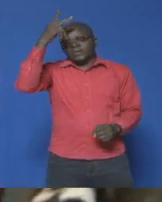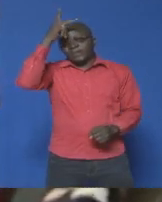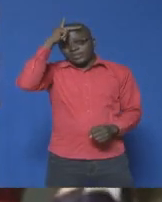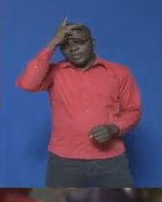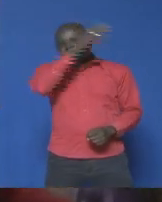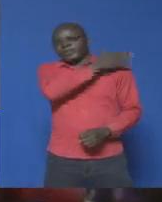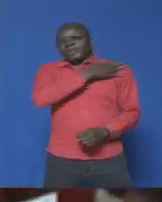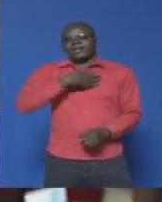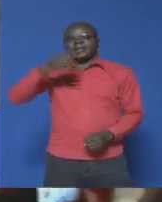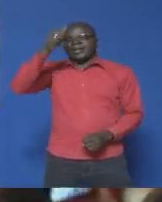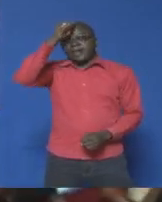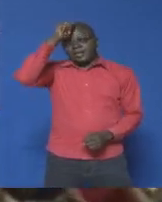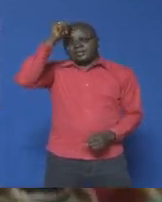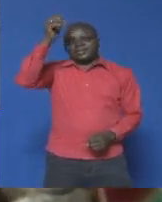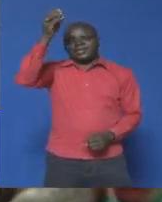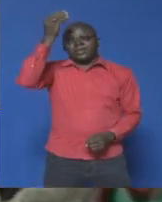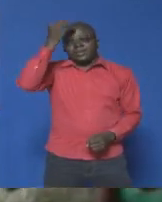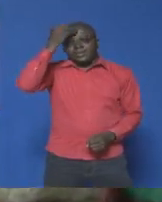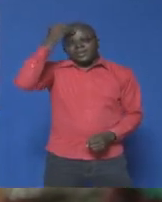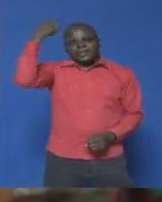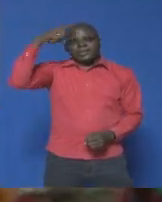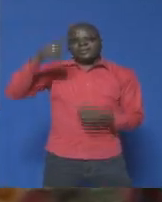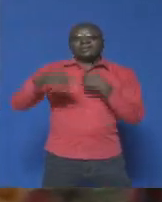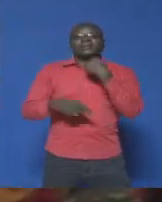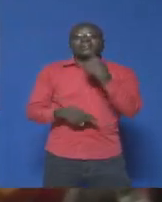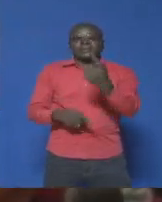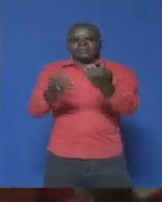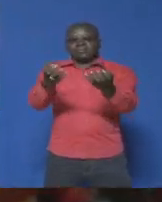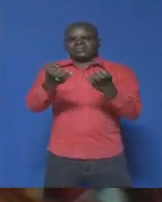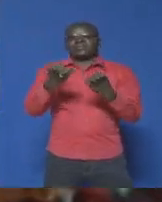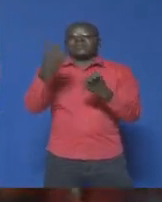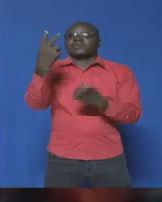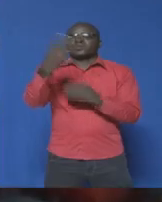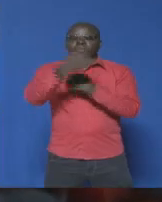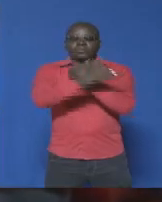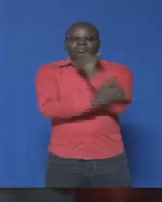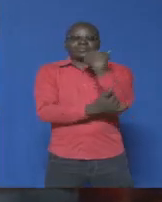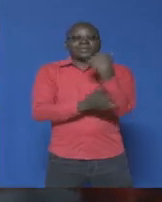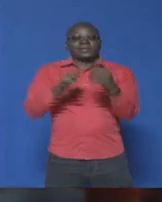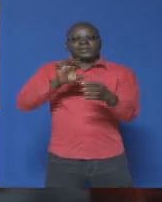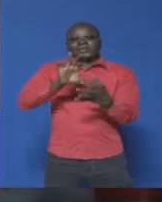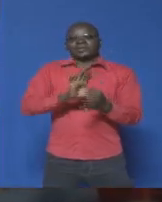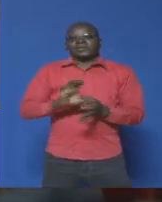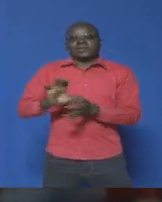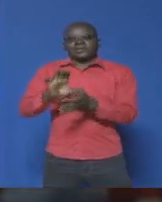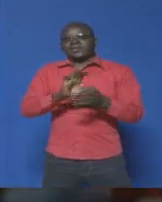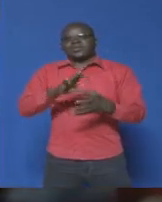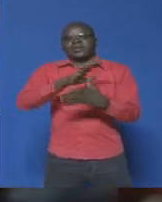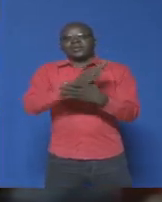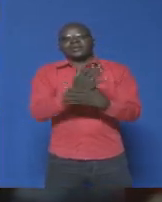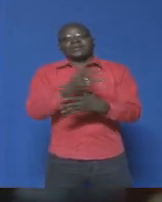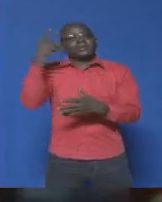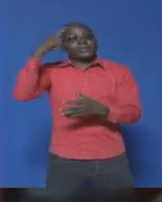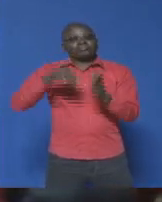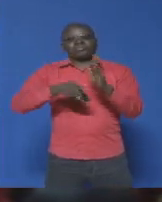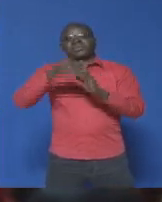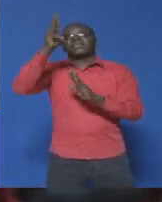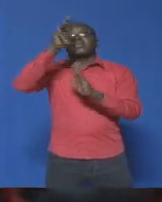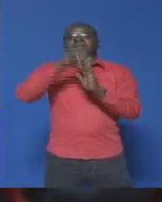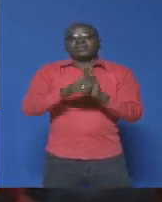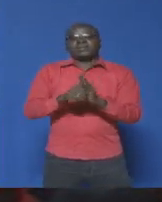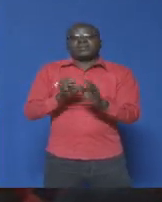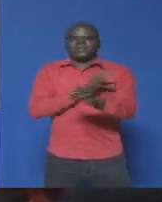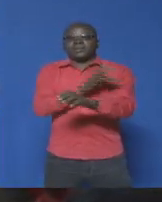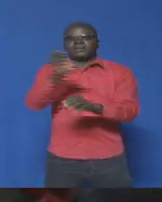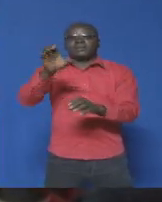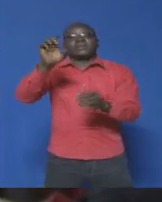Alassane Ouattara, réaffirme la volonté des deux pays de poursuivre la coopération bilatérale pour le développement et le renforcement de l